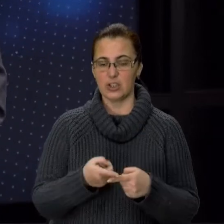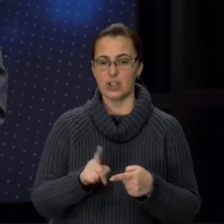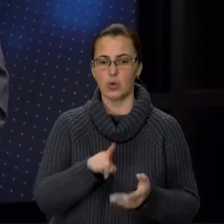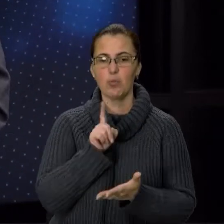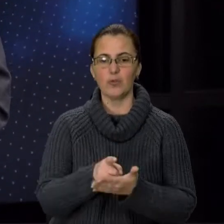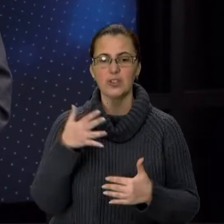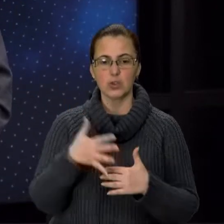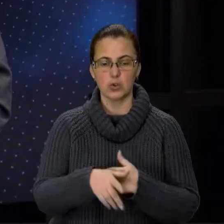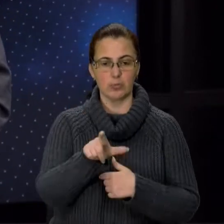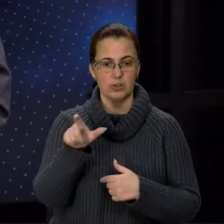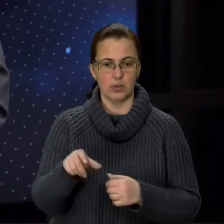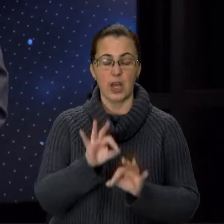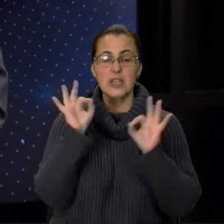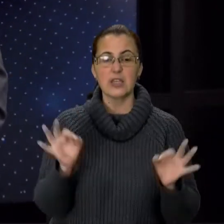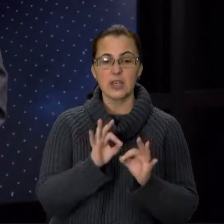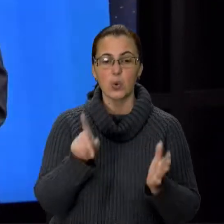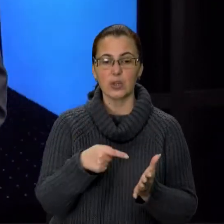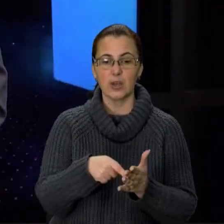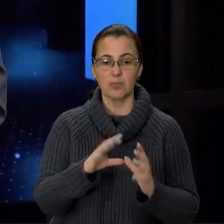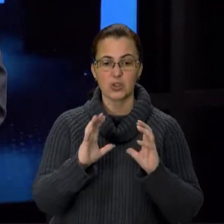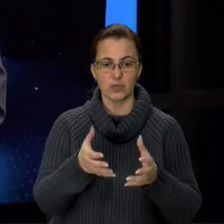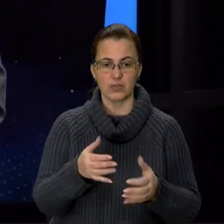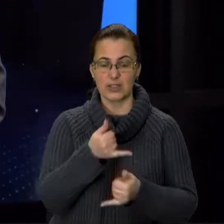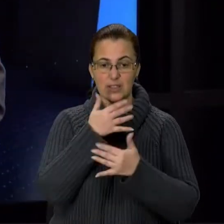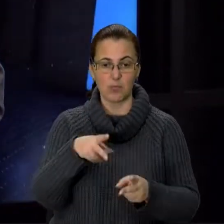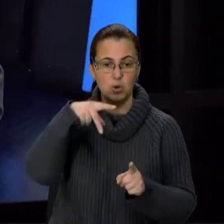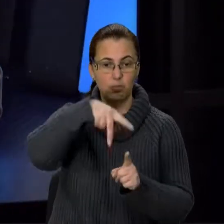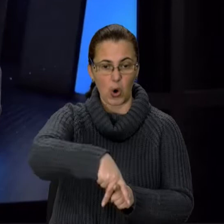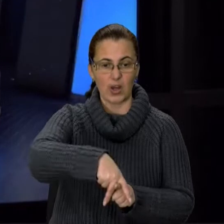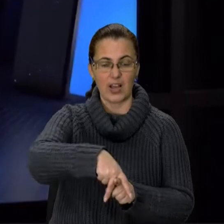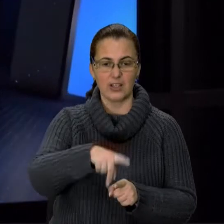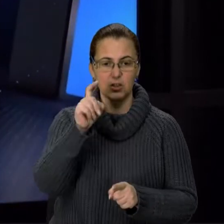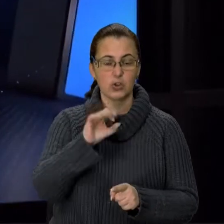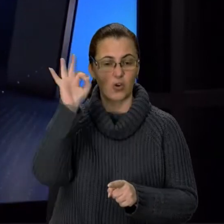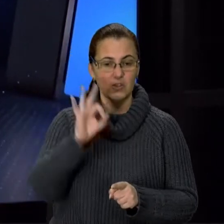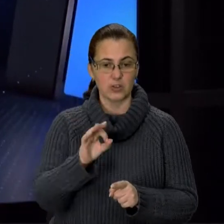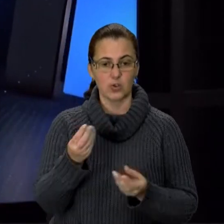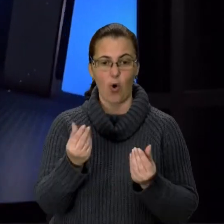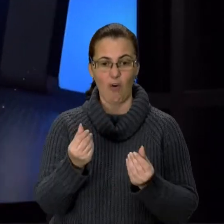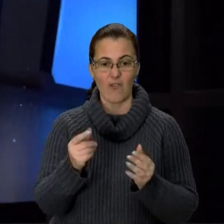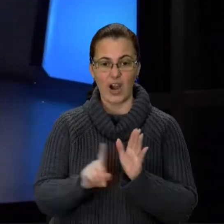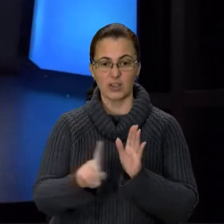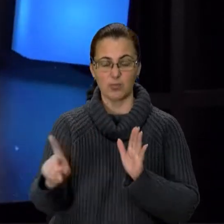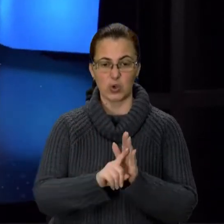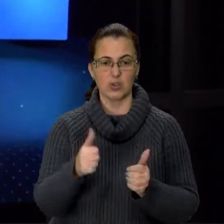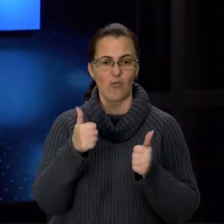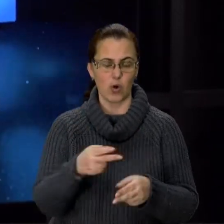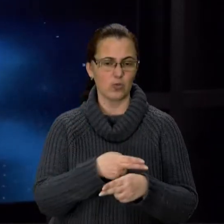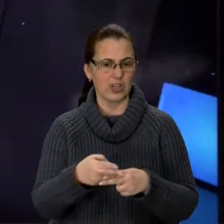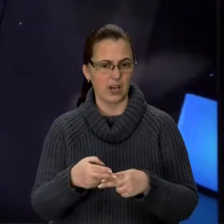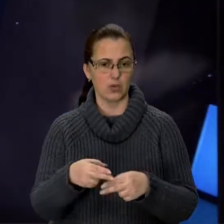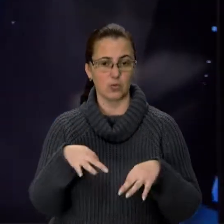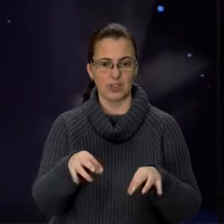Жодне місто в світі не може покласти 100% вартість проїзду в хорошому, якісному транспорті на свого